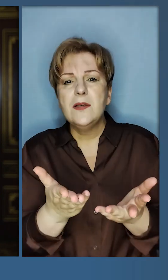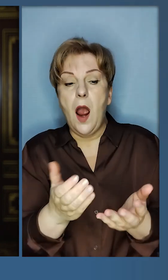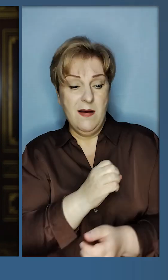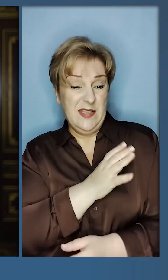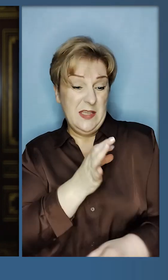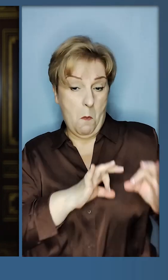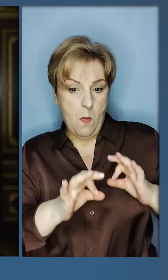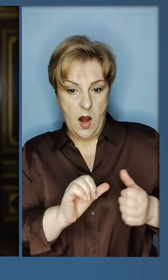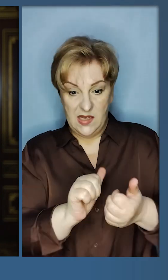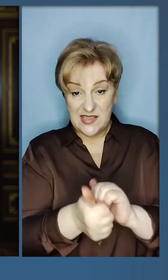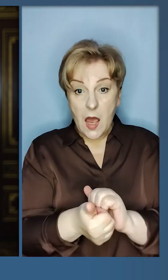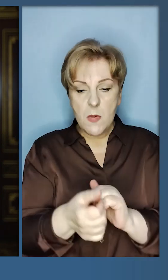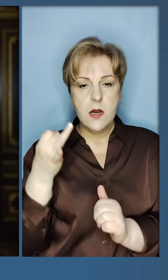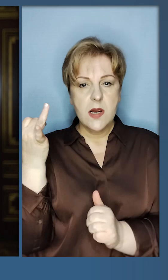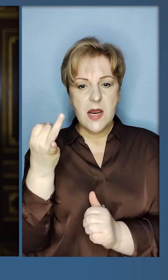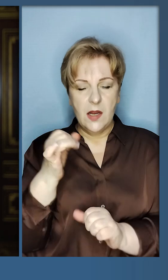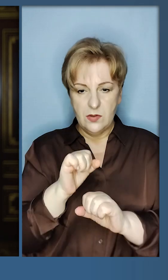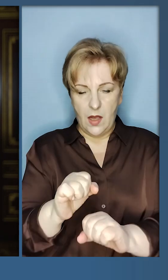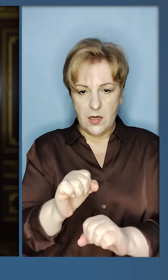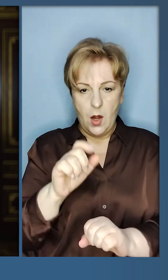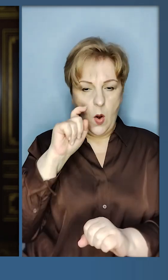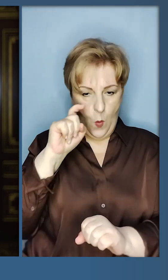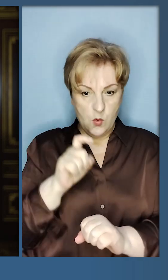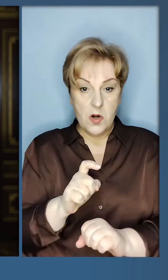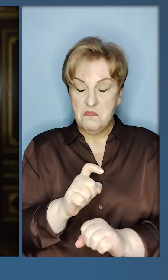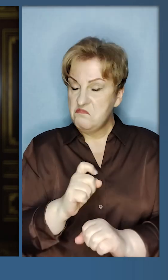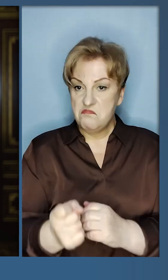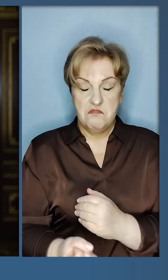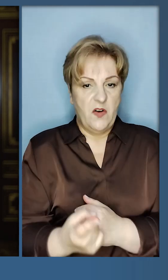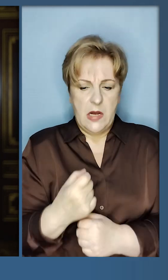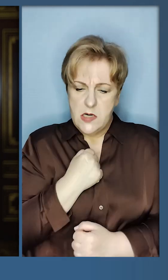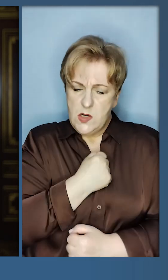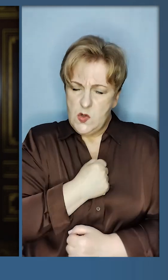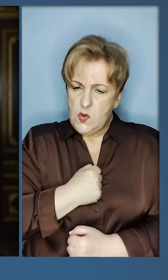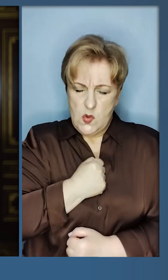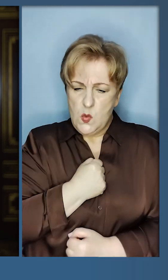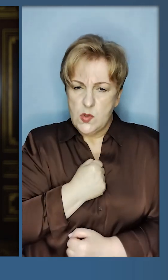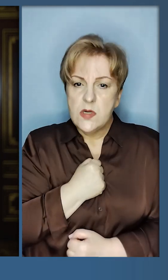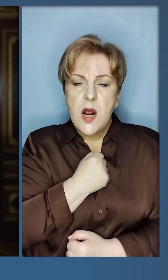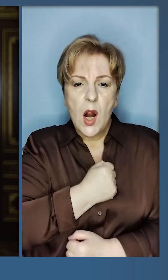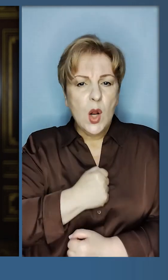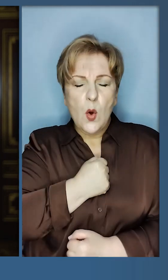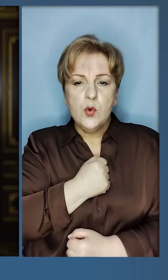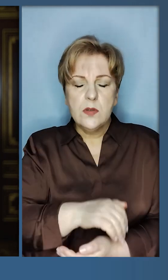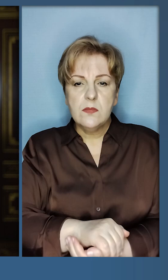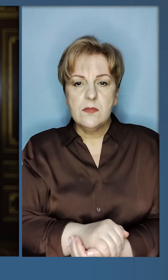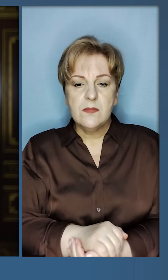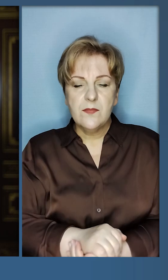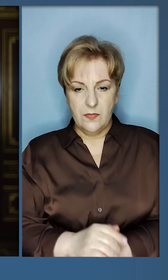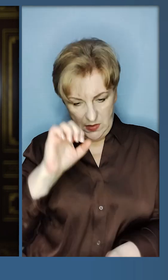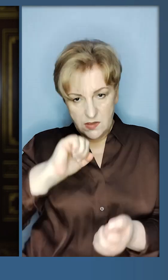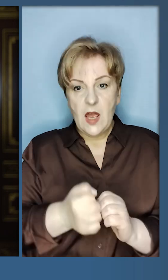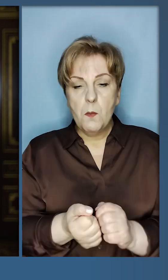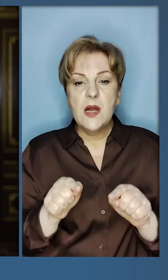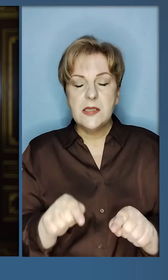збагачення замість інтересів України викликають щонайменше людь. Людь. Запам